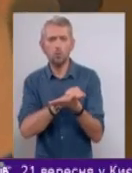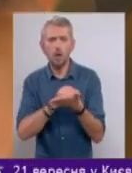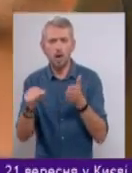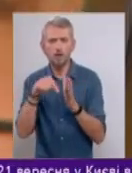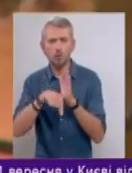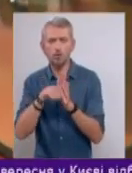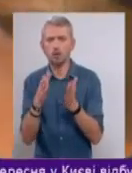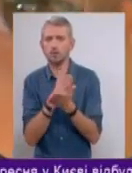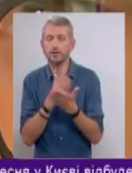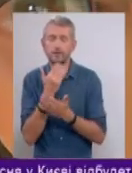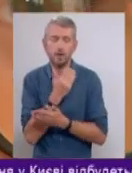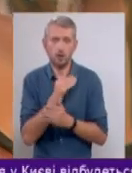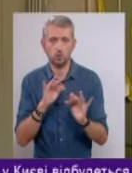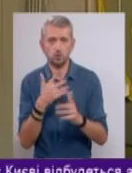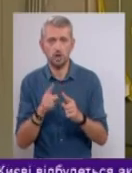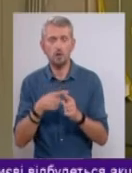зовсім в крайніх випадках.